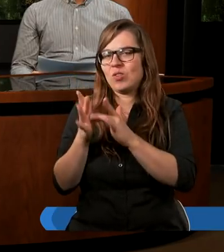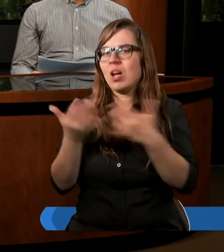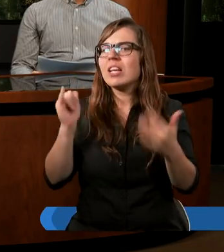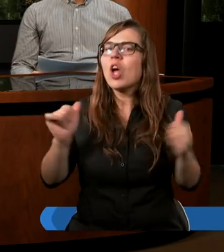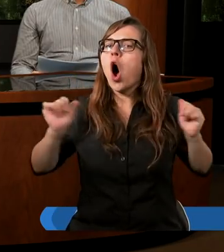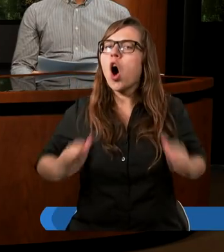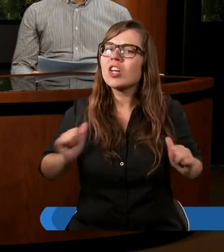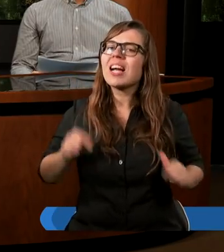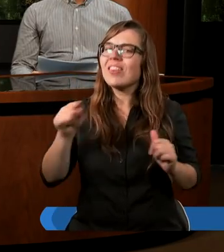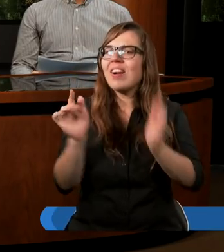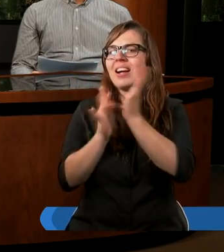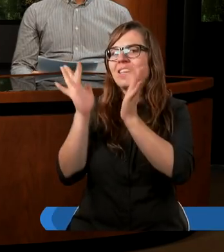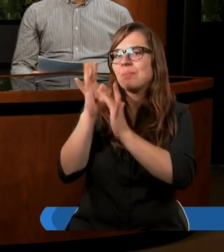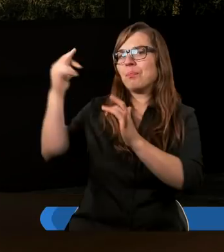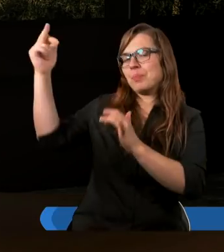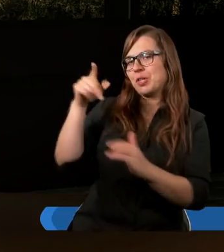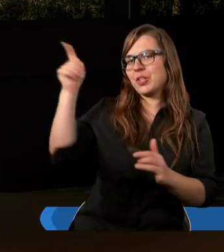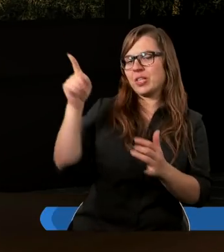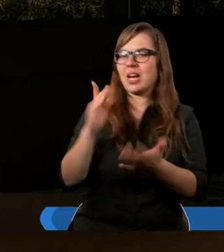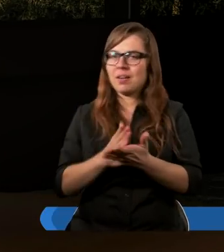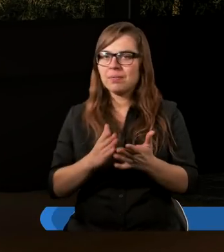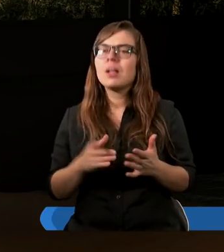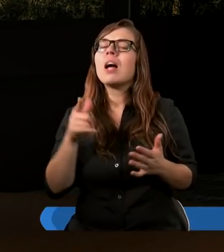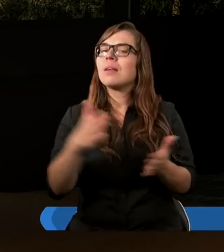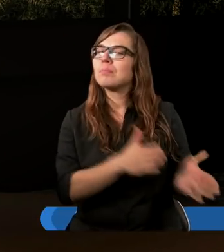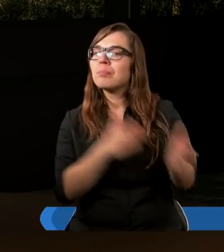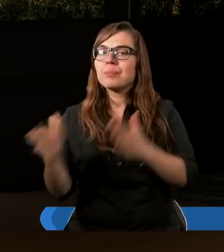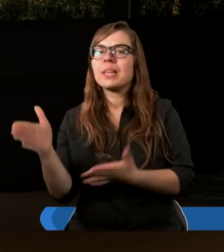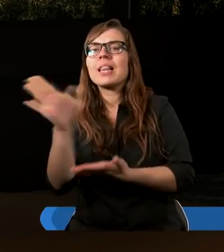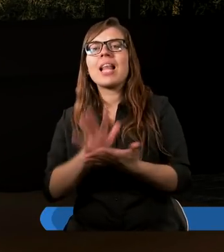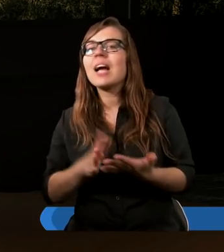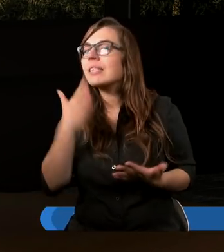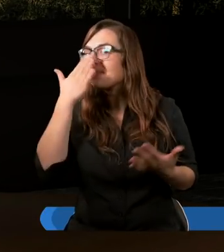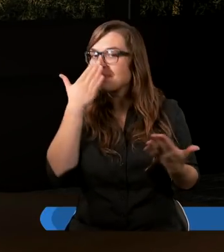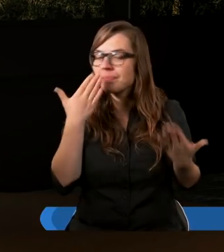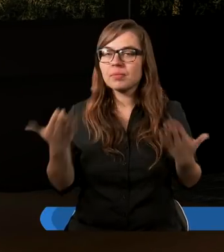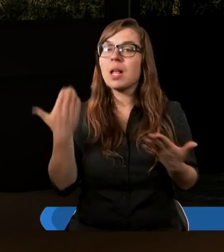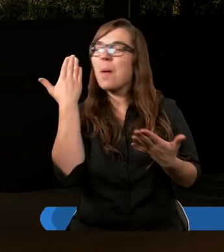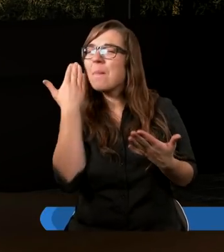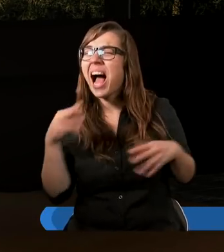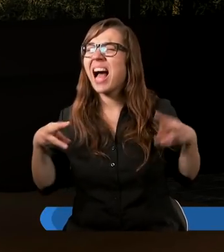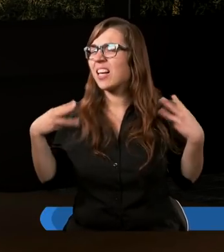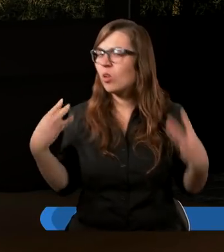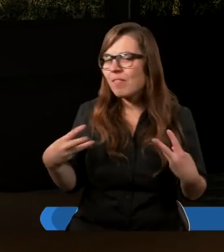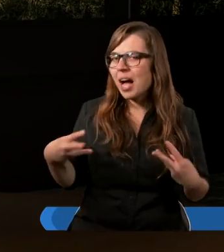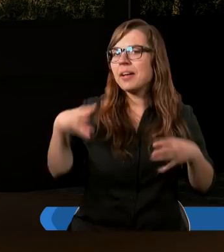oczekiwać Pana naszego Jezusa Chrystusa. Następny tekst, który też jest bardzo ważny, który właśnie przedstawia